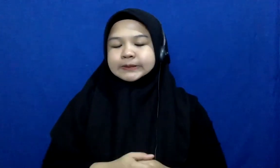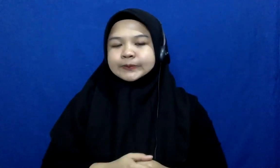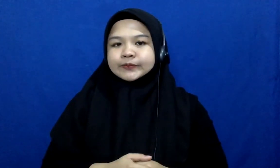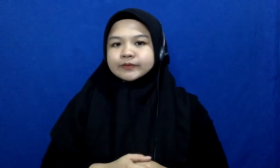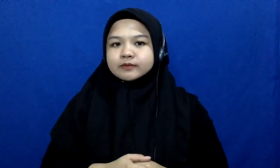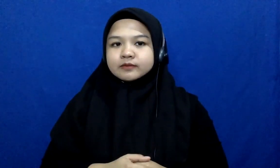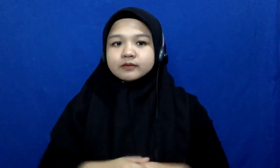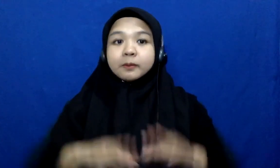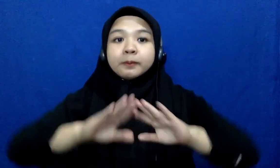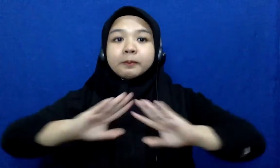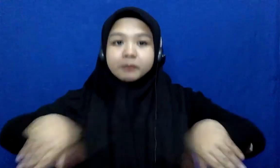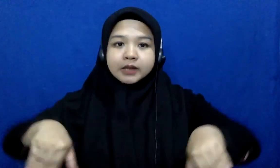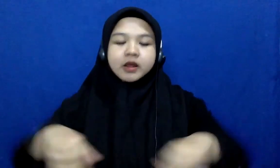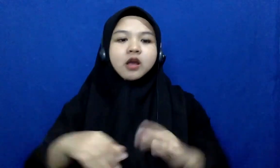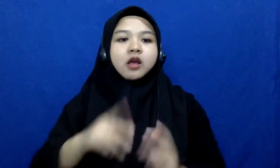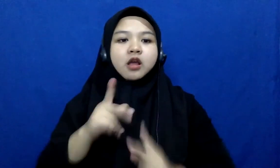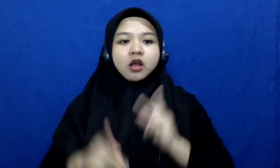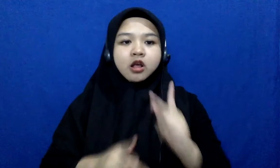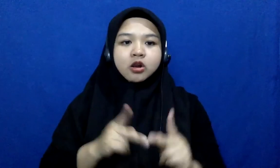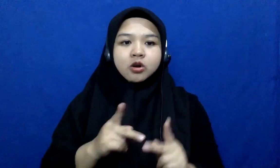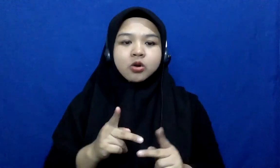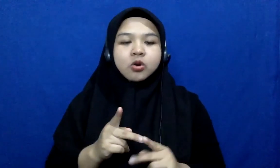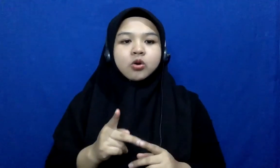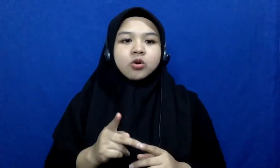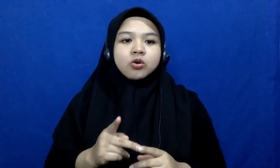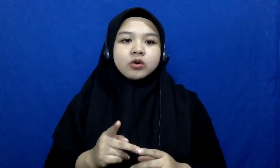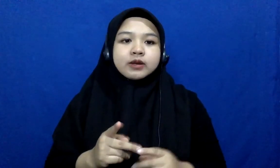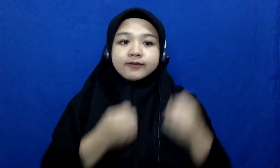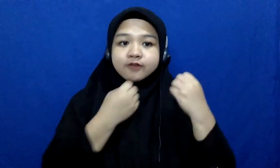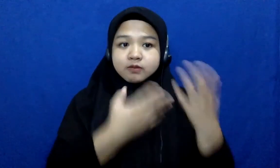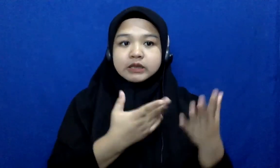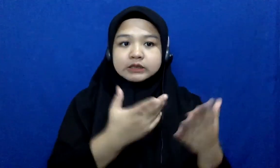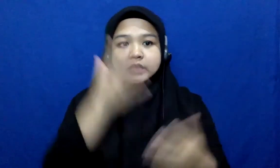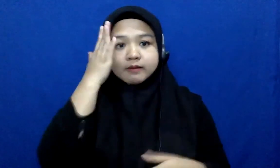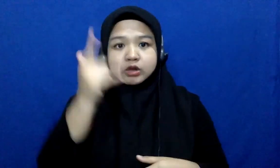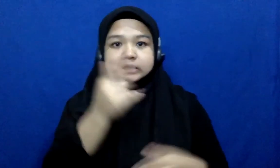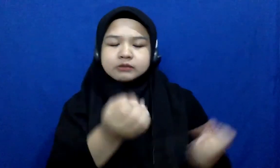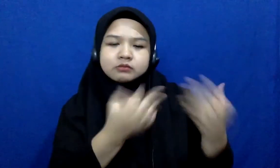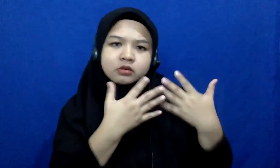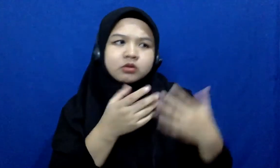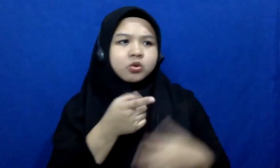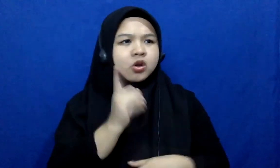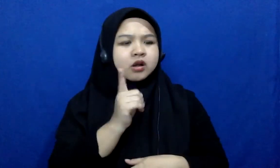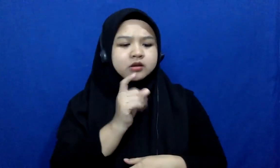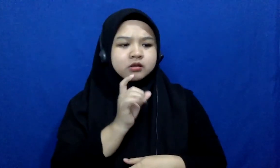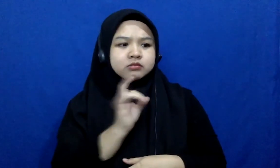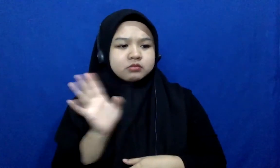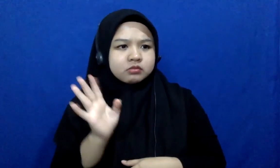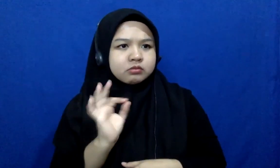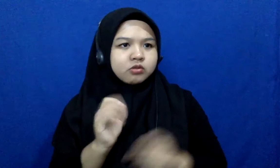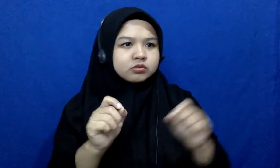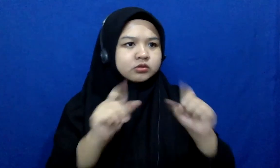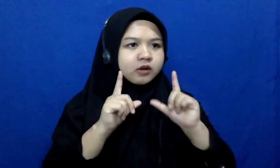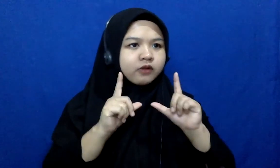kemudian jika dari keterangan polisi itu kemudian kok ada yang janggal nih belum terjawab